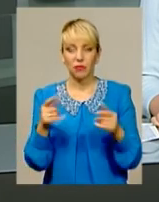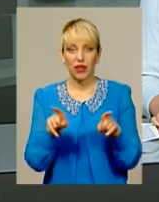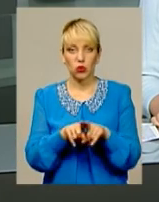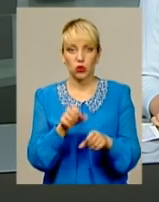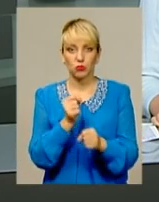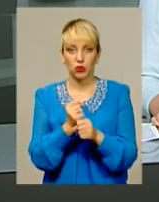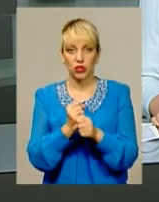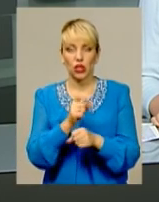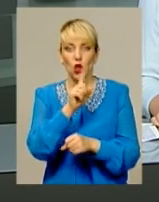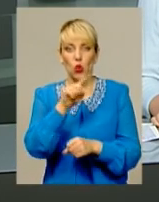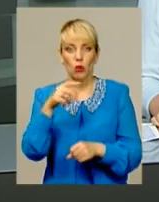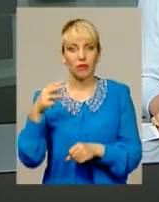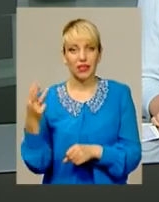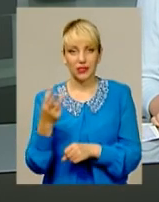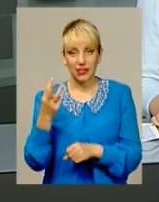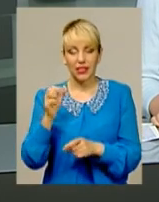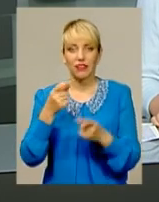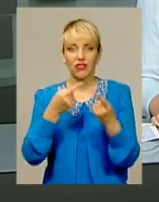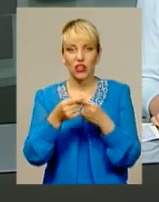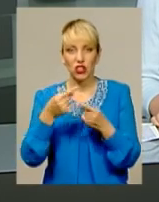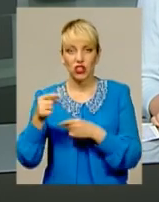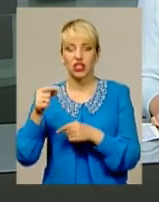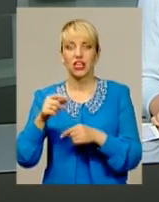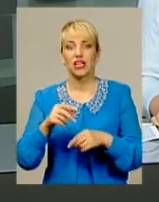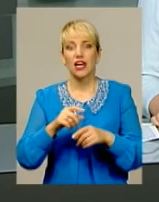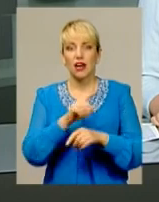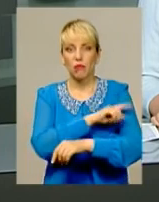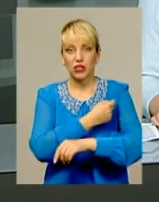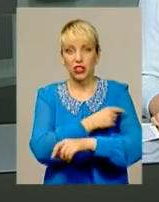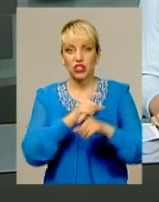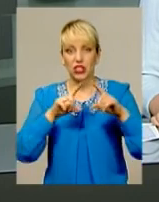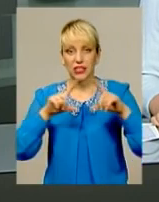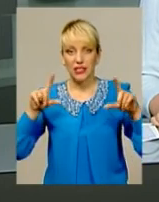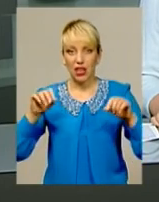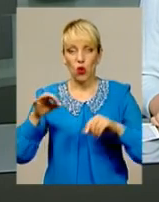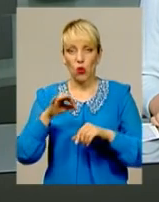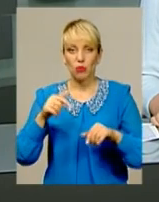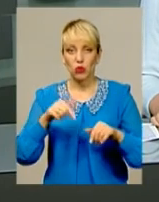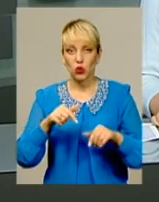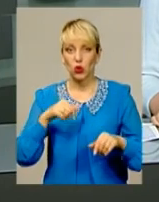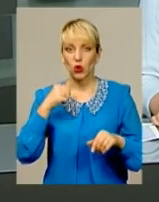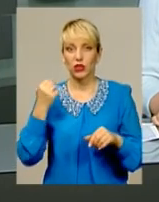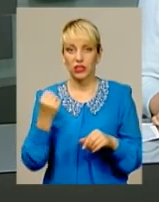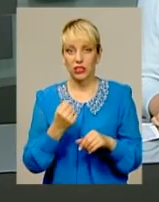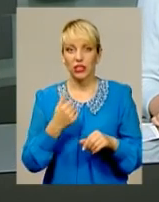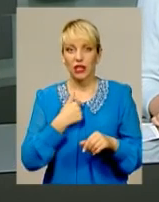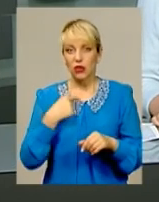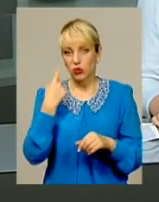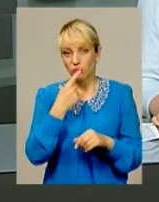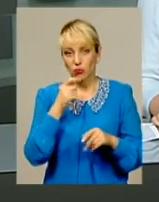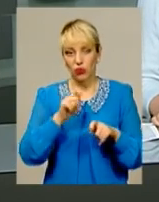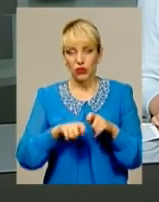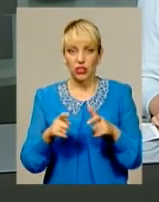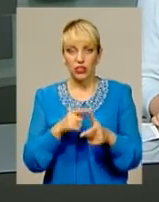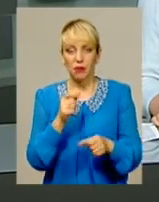три та вже днями запрацює у інших медичних закладах міста. Цього тижня я особисто перевірила, чи працює електронний